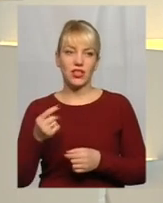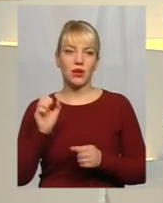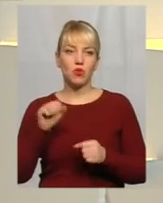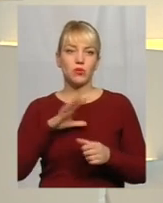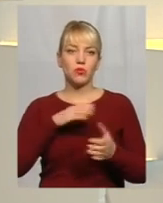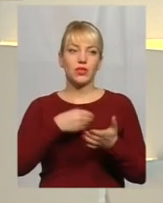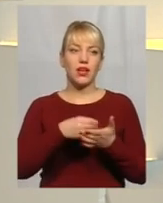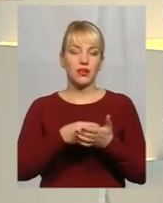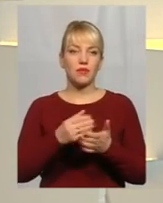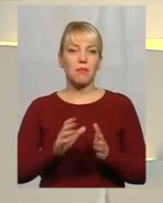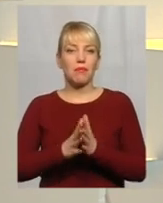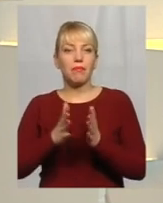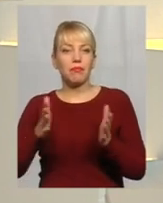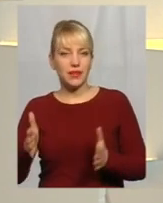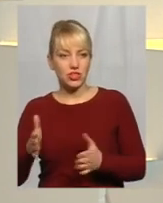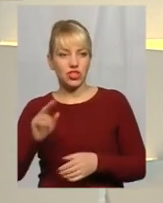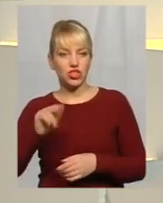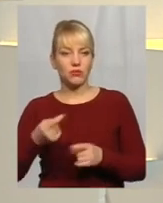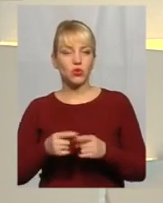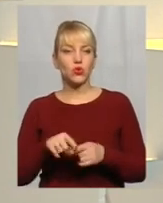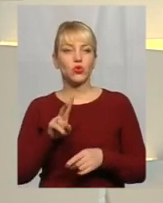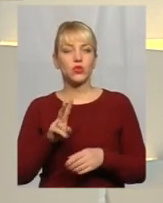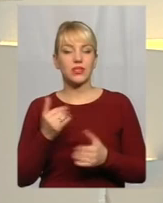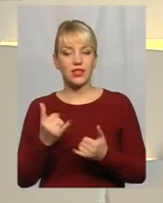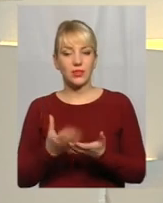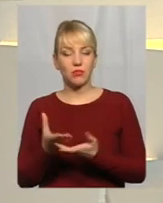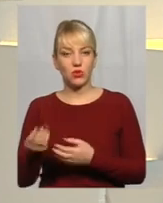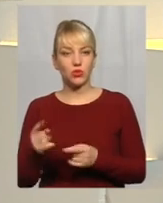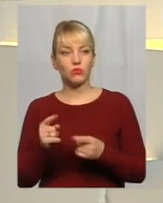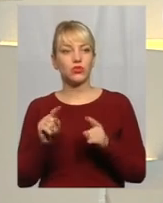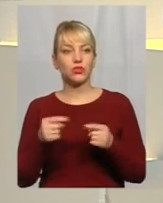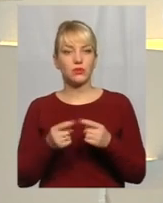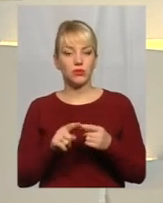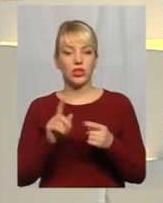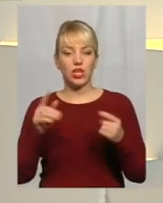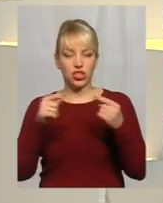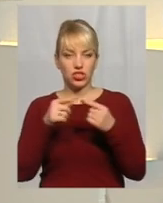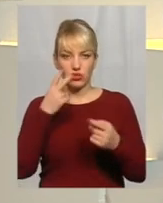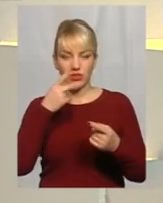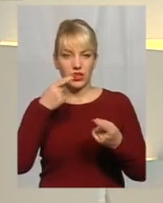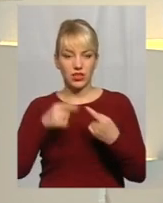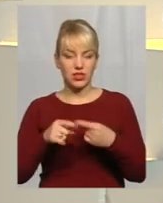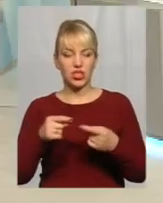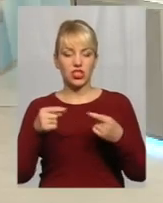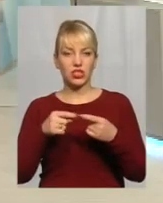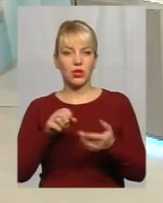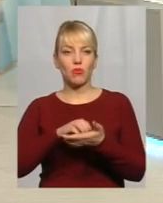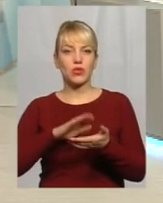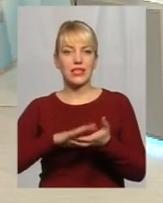бути більший, ніж той, який сплочують вони зараз Оскільки це буде вже чітка різниця, чіткий показник